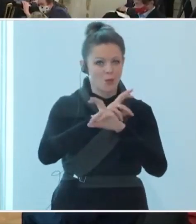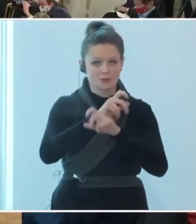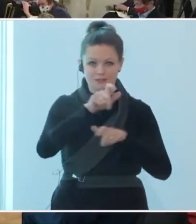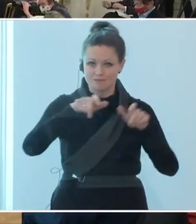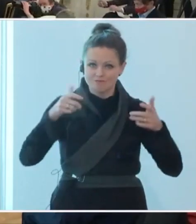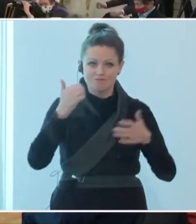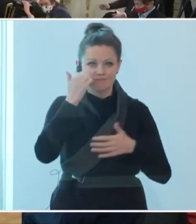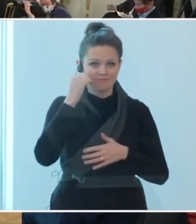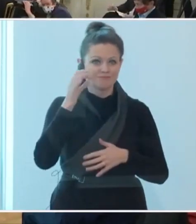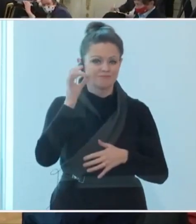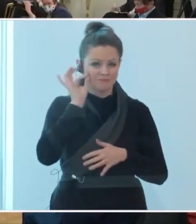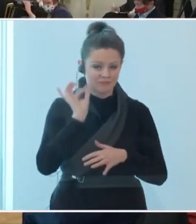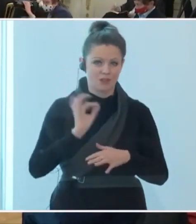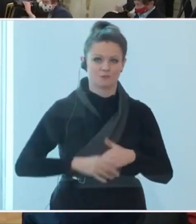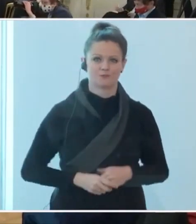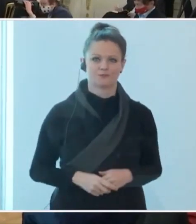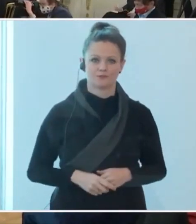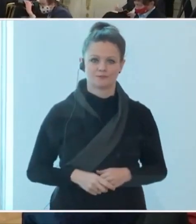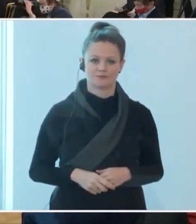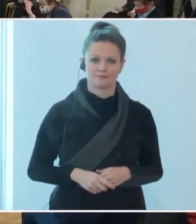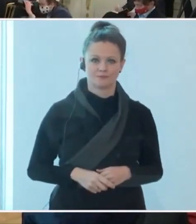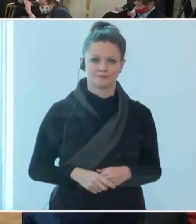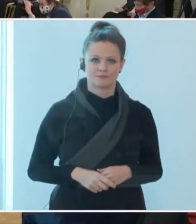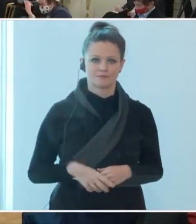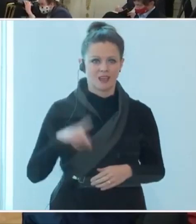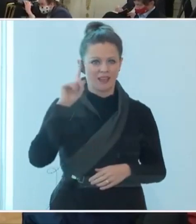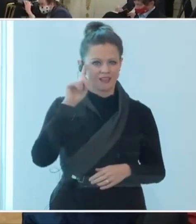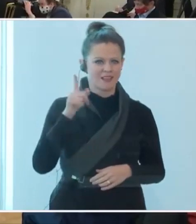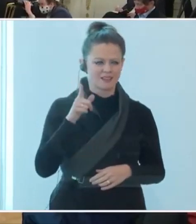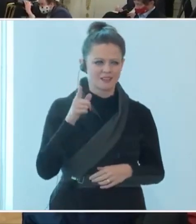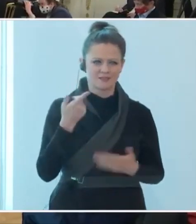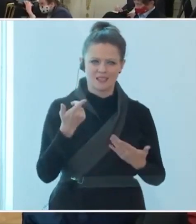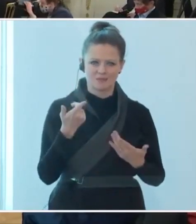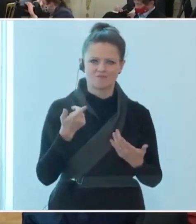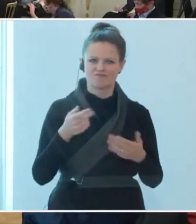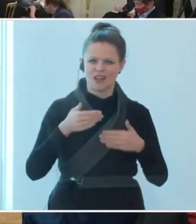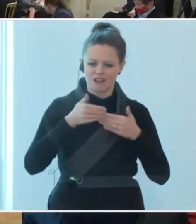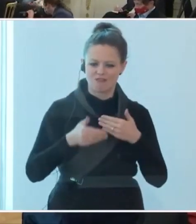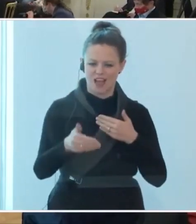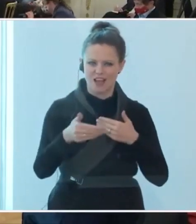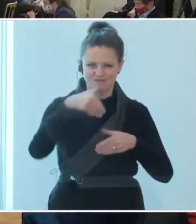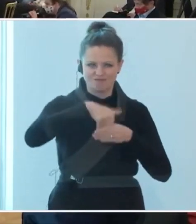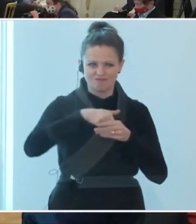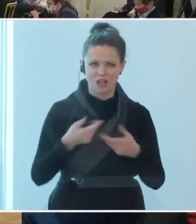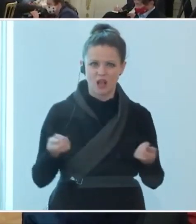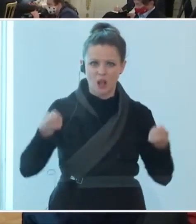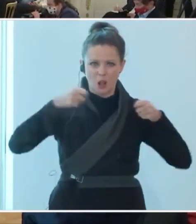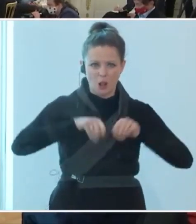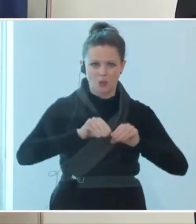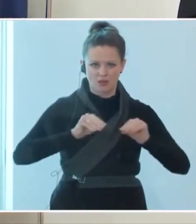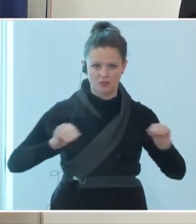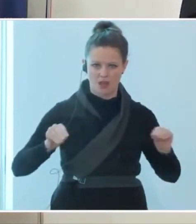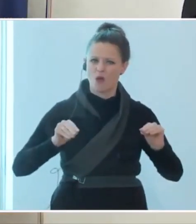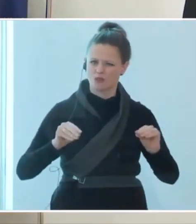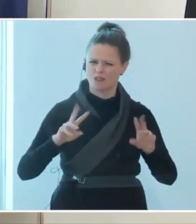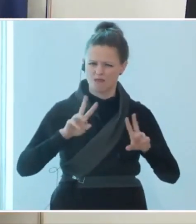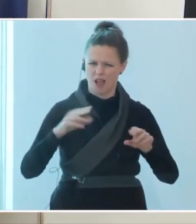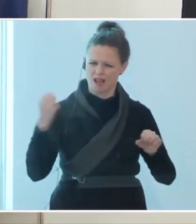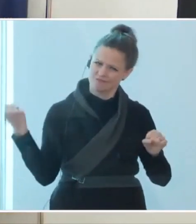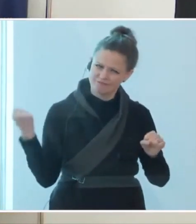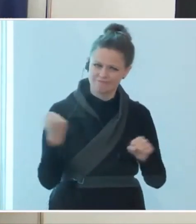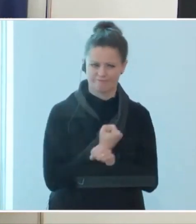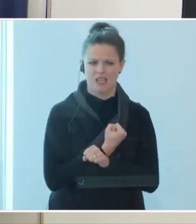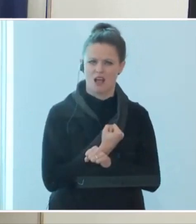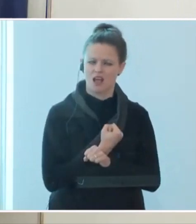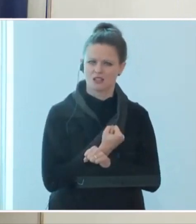Österreicher. Ich glaube, wir sind uns alle einig, dass die Phase des Lockdowns für uns eine harte, eine